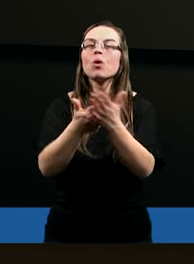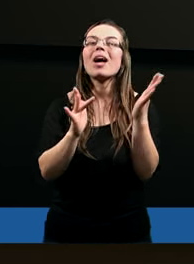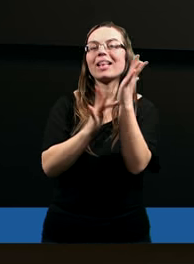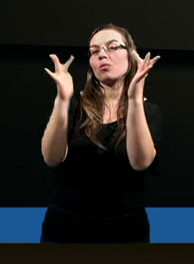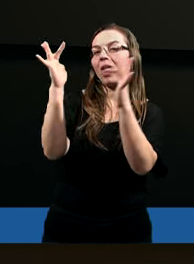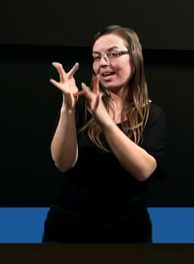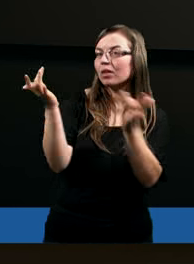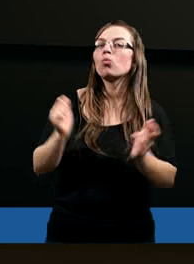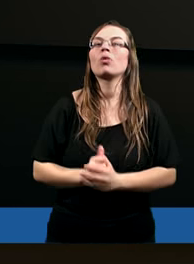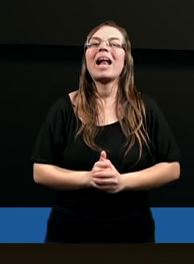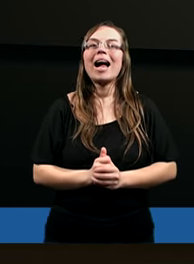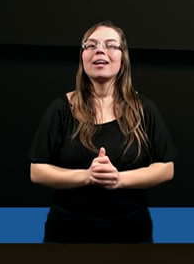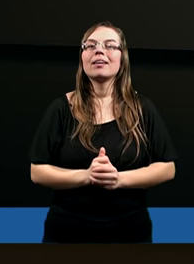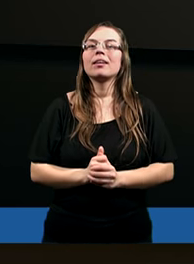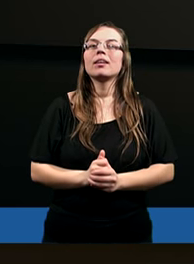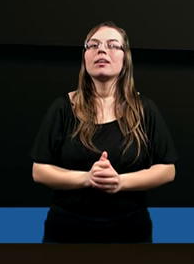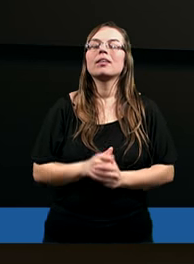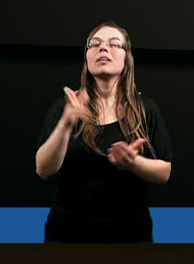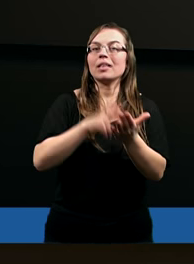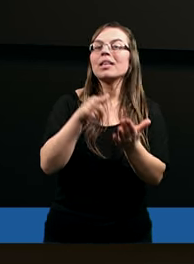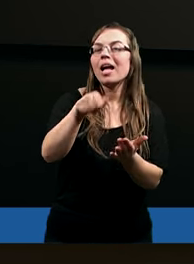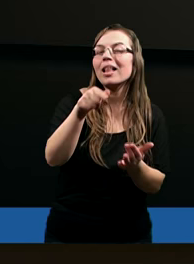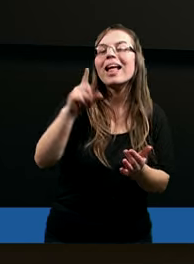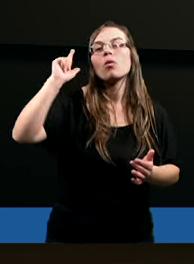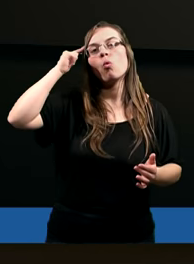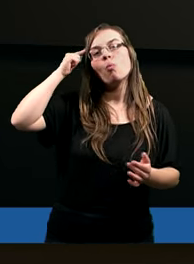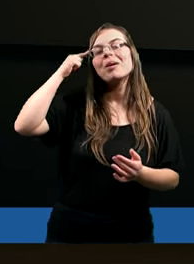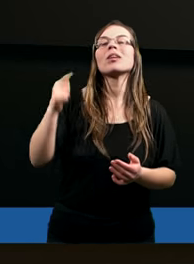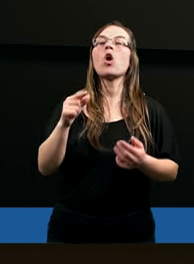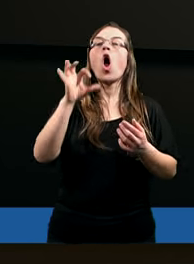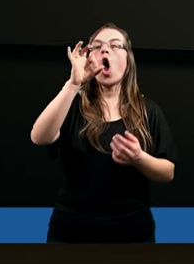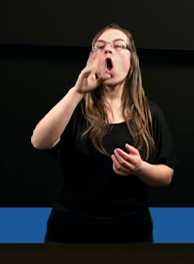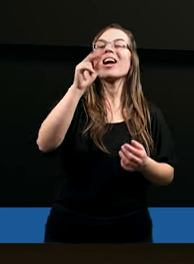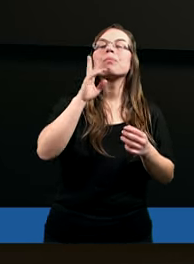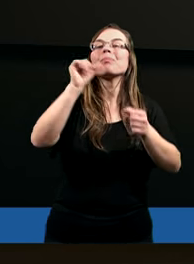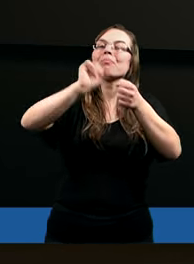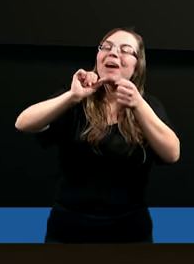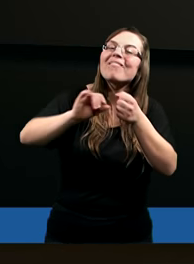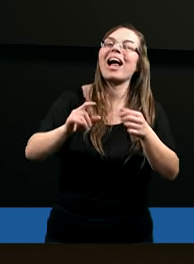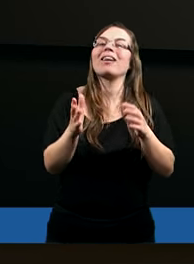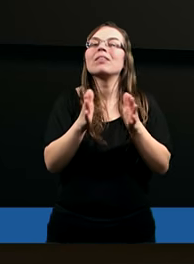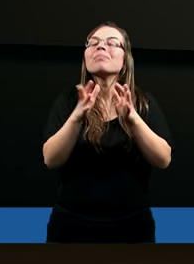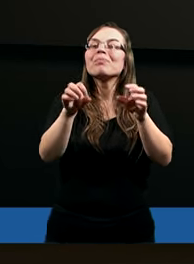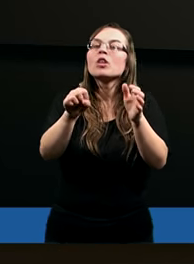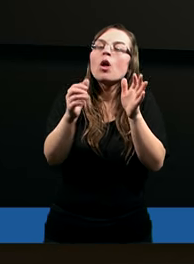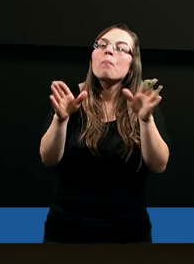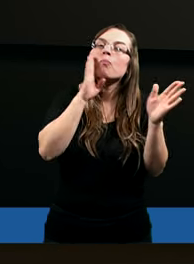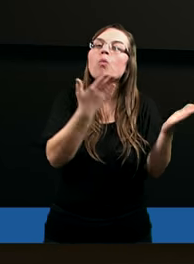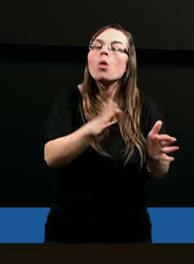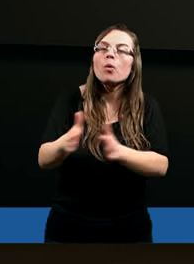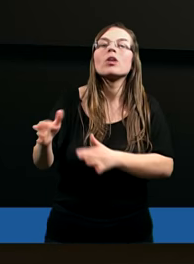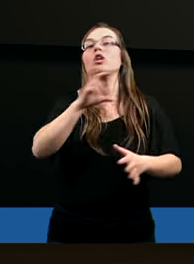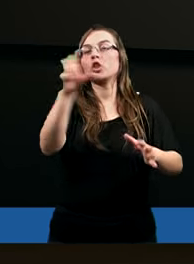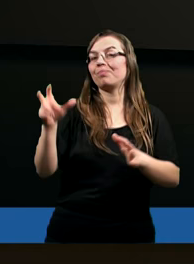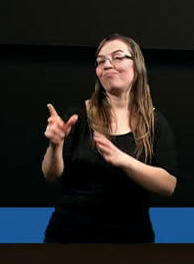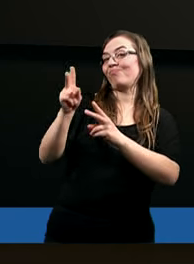Jezusa Chrystusa, no ten umysł okiełznany musi teraz wybrać. Czy